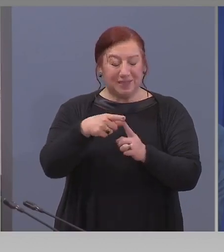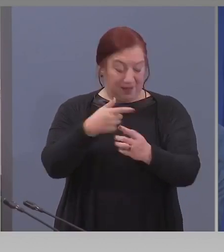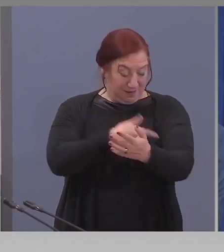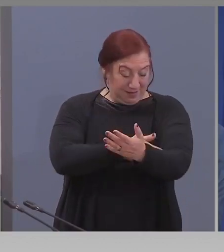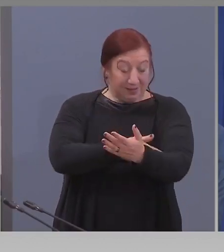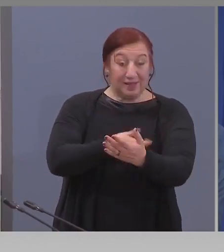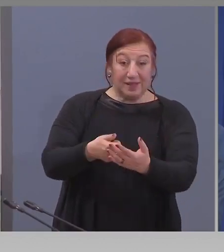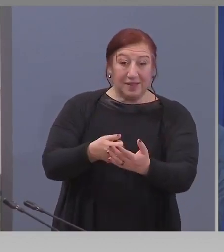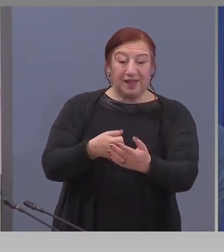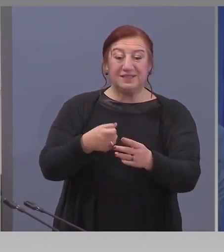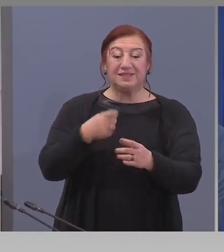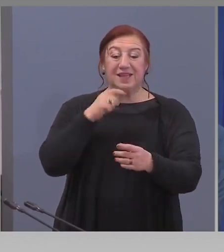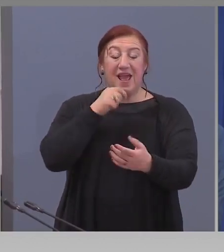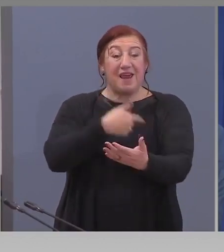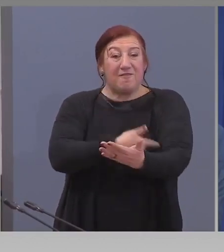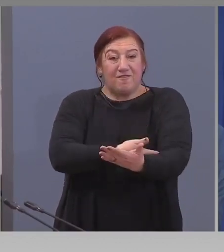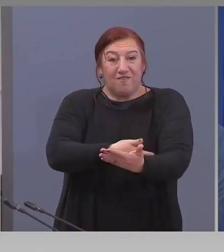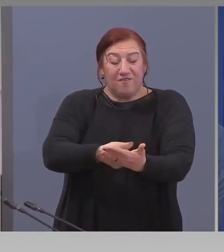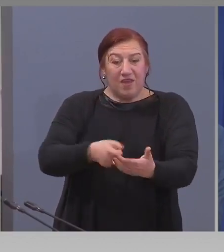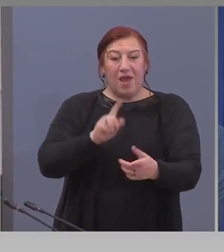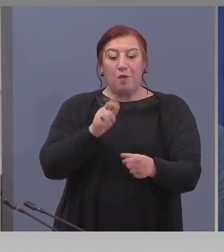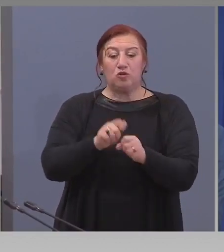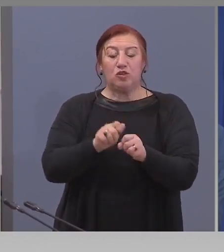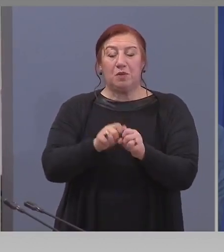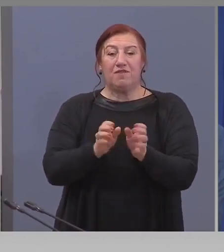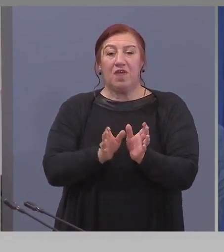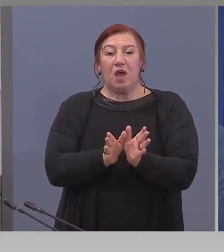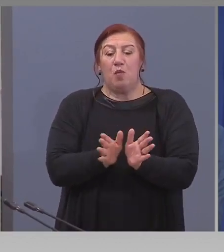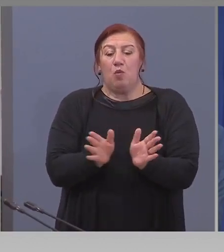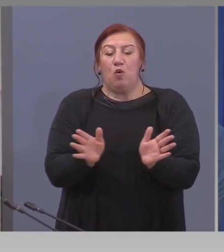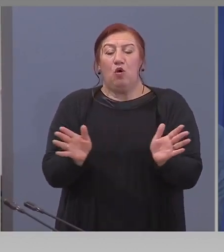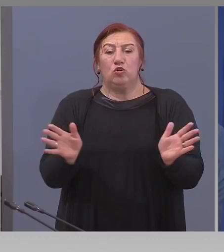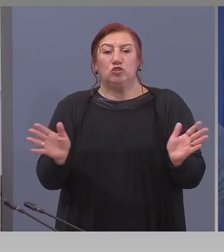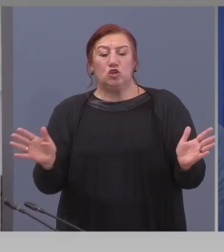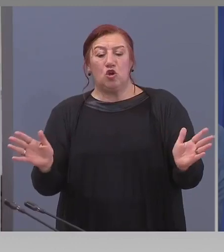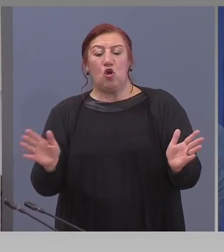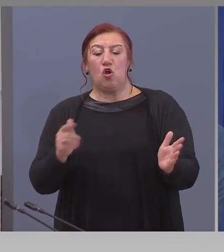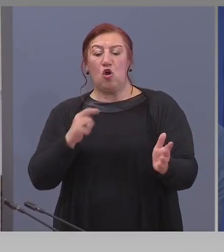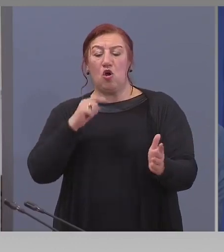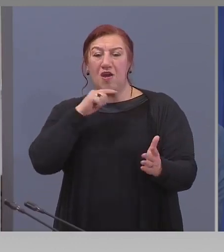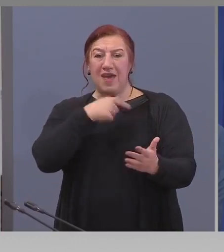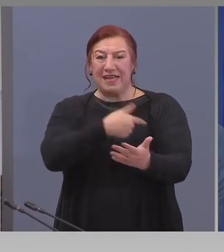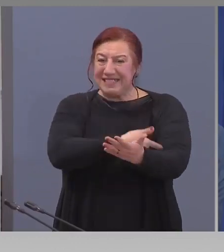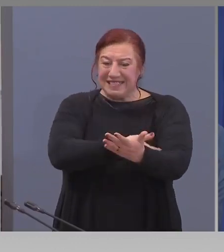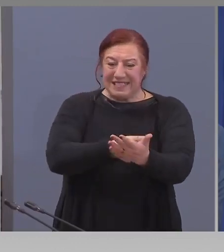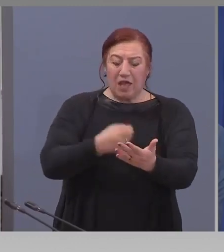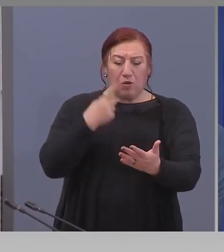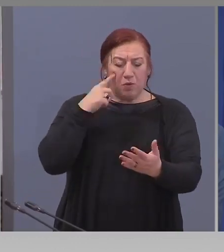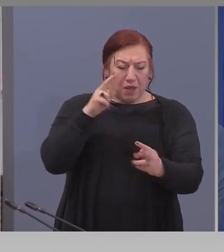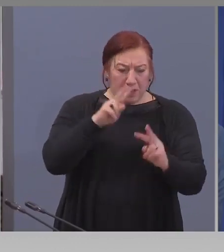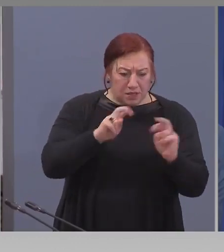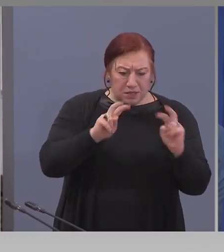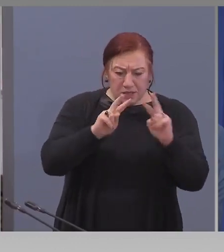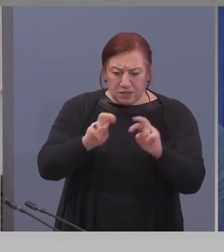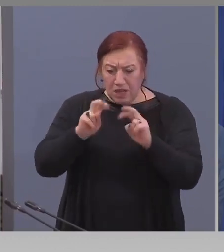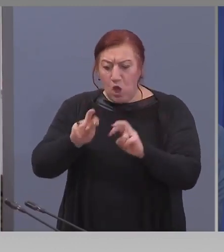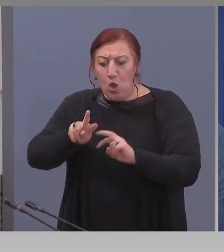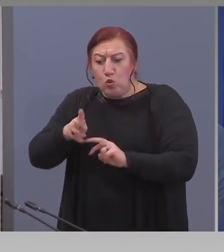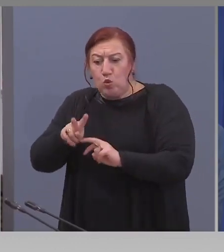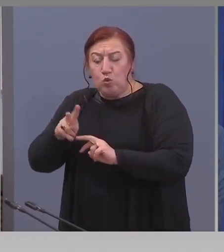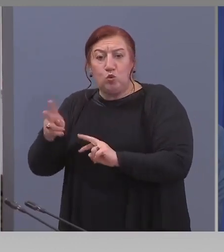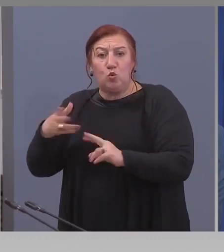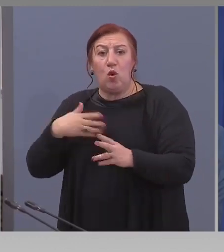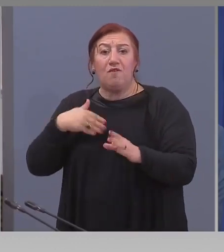направи едно по-широко обхватно серо епидемиологично проучване, с което да се